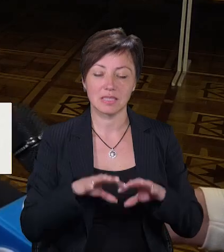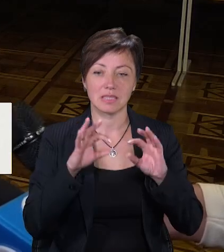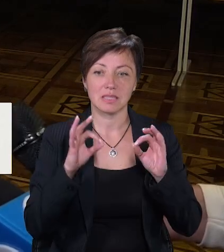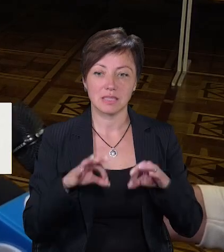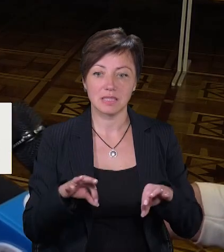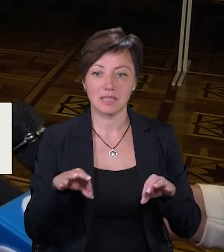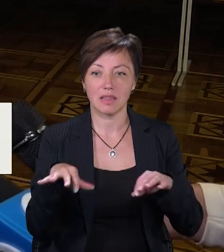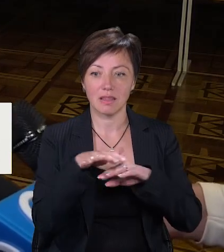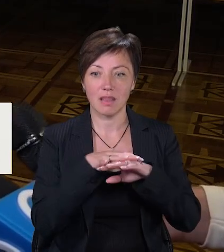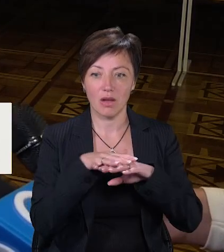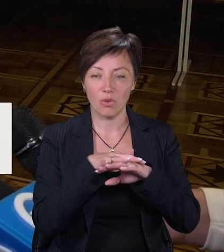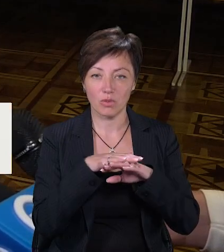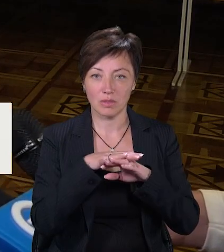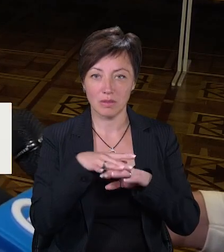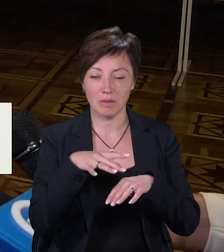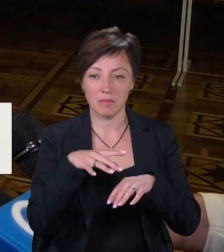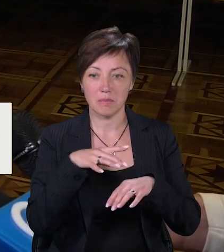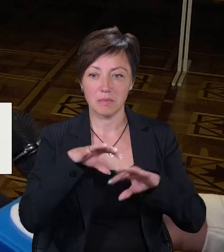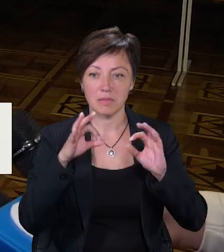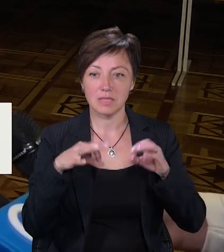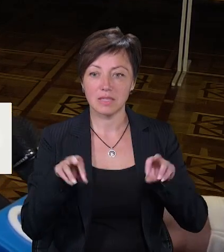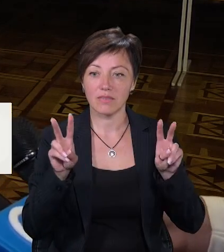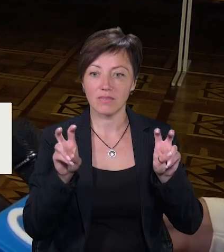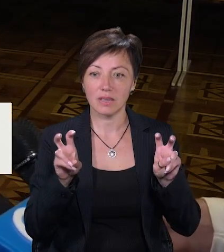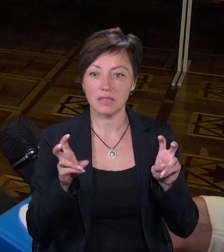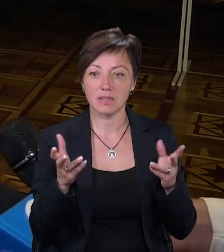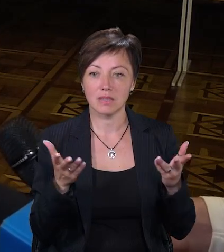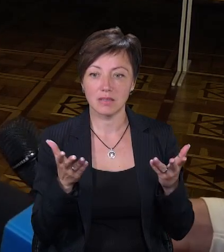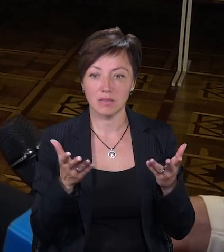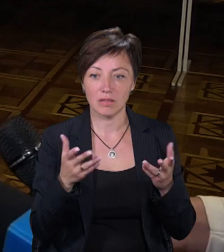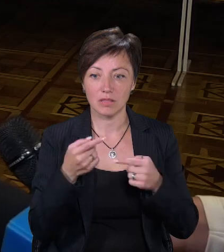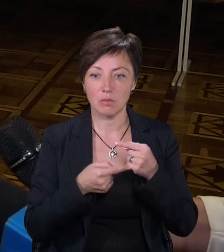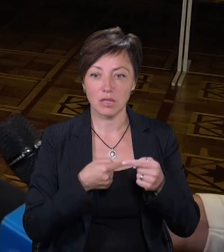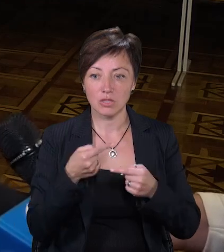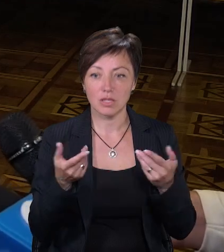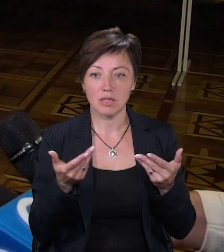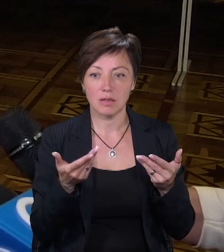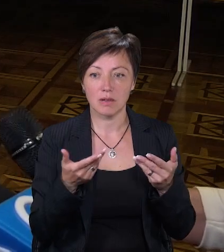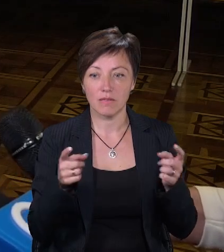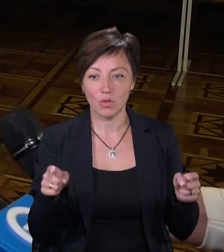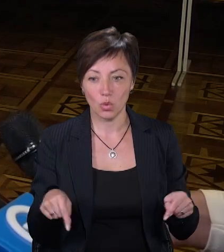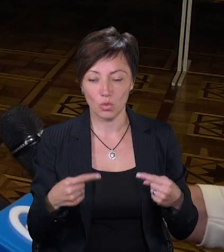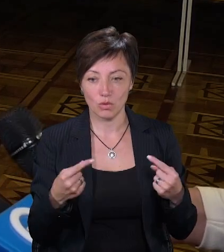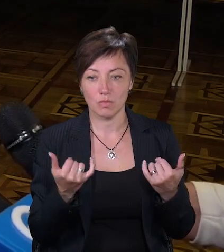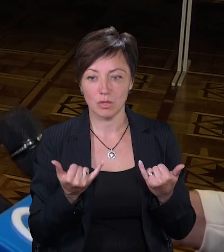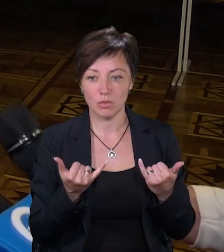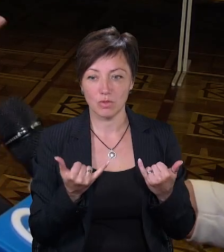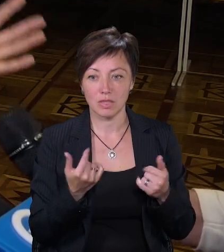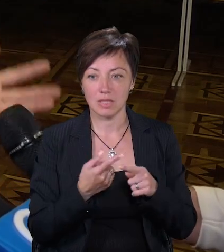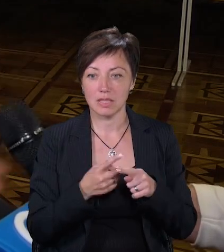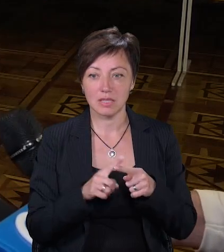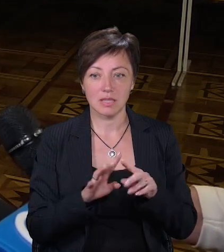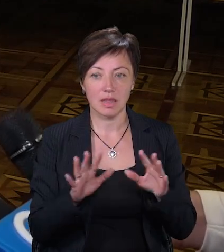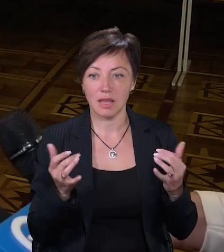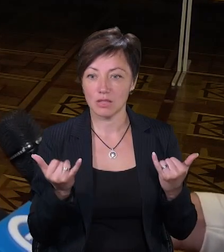народного малярства, той вид нематеріально-культурного спадщину, який ми відроджуємо на сьогодні. Це не